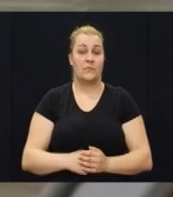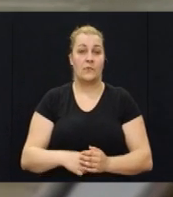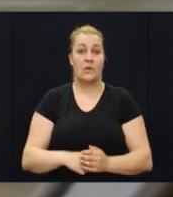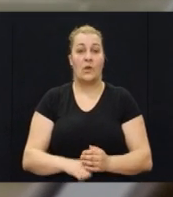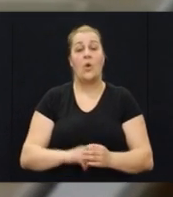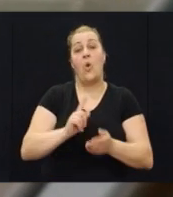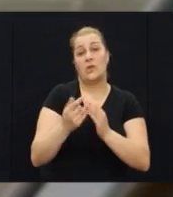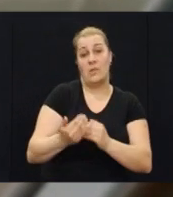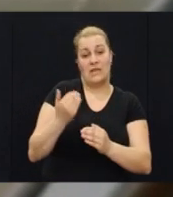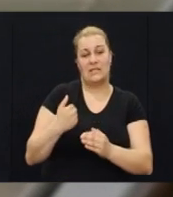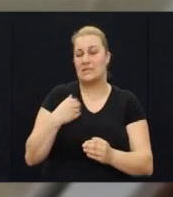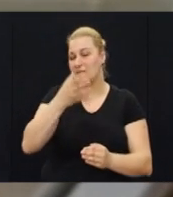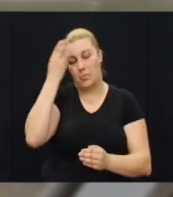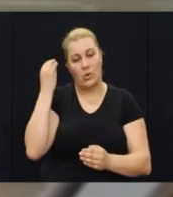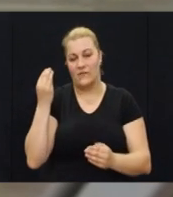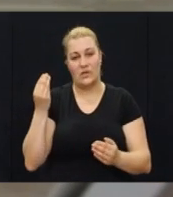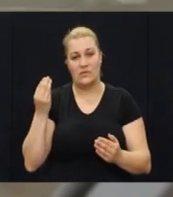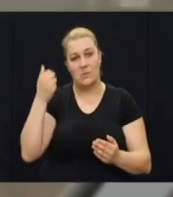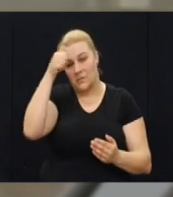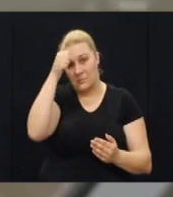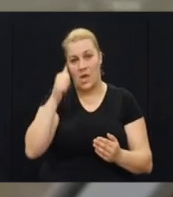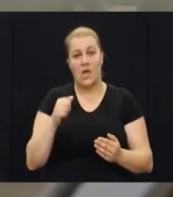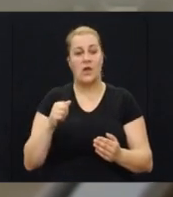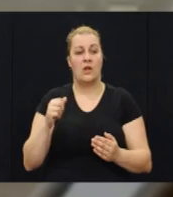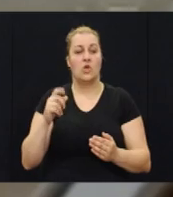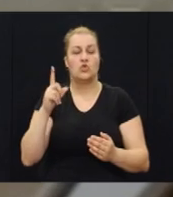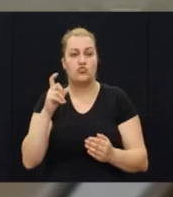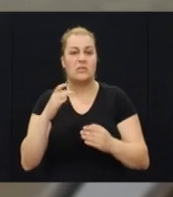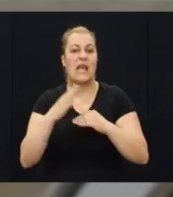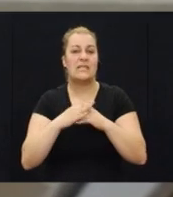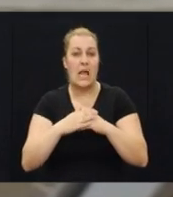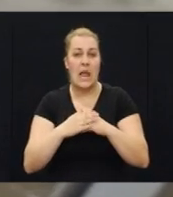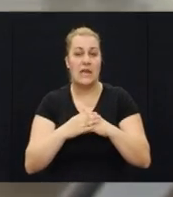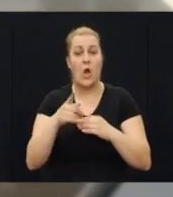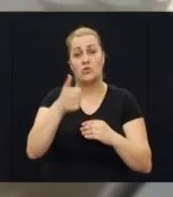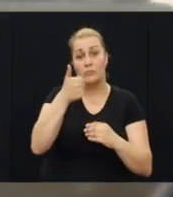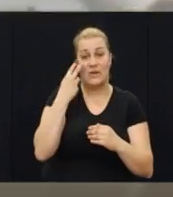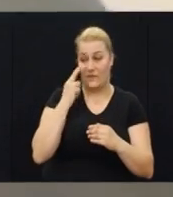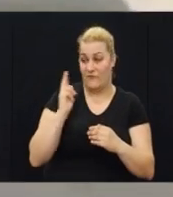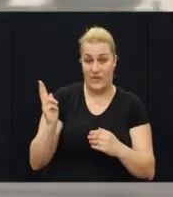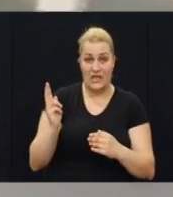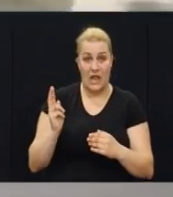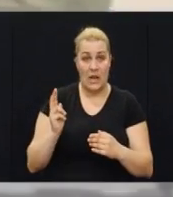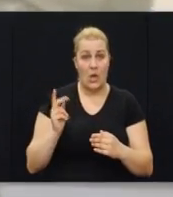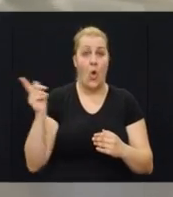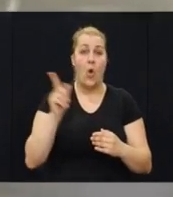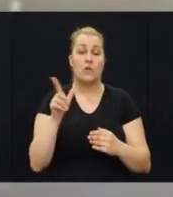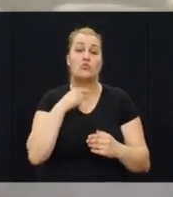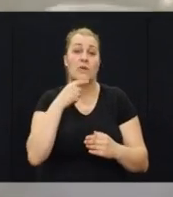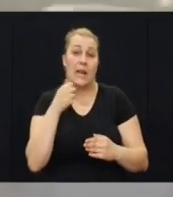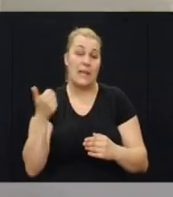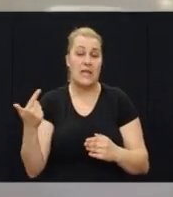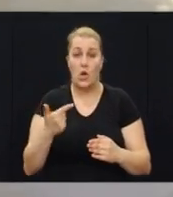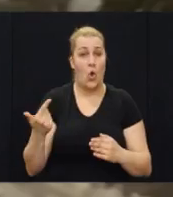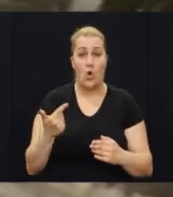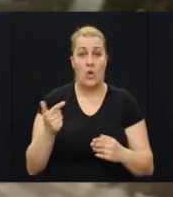Iza odmah je naš pripadnik, sad sam zaboravio, tu su bili čusti ili zelenika, oni su prvi to videli, oni su to rekli, sad ne